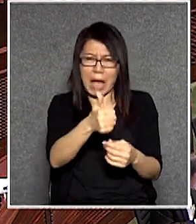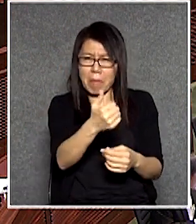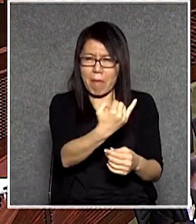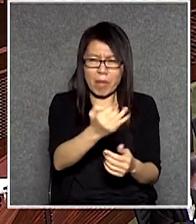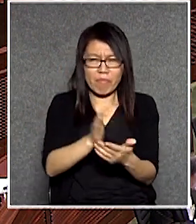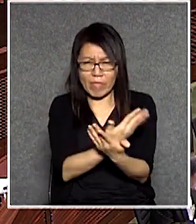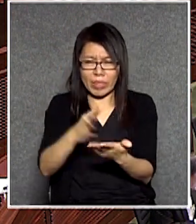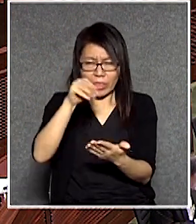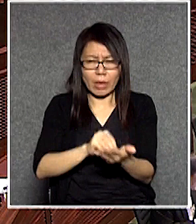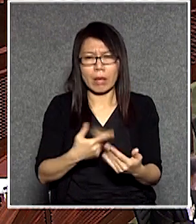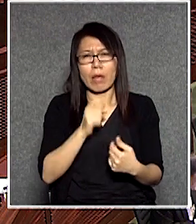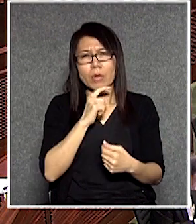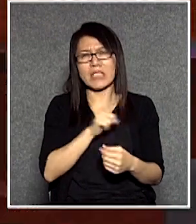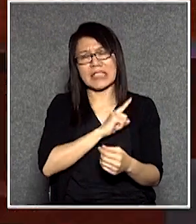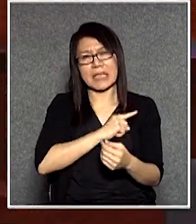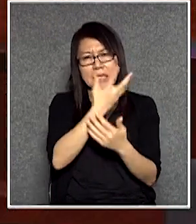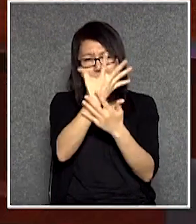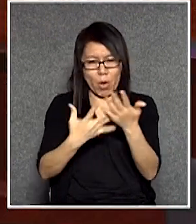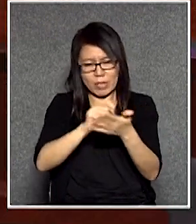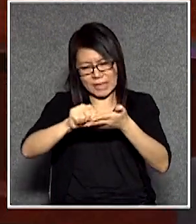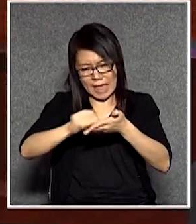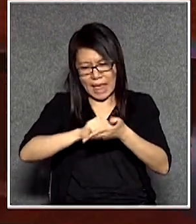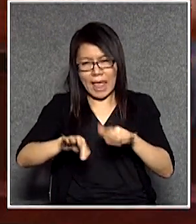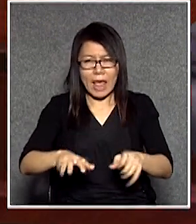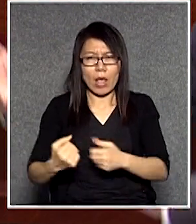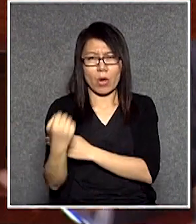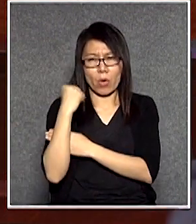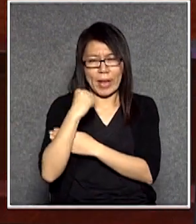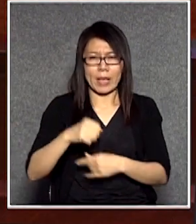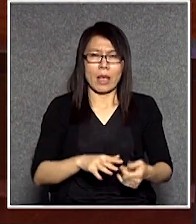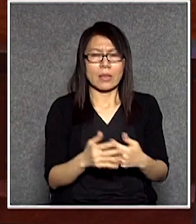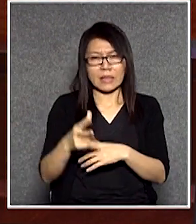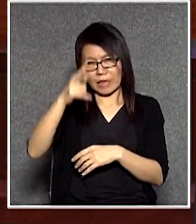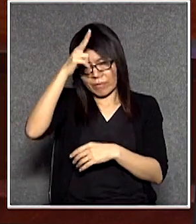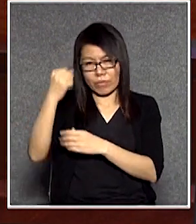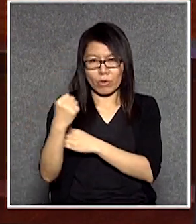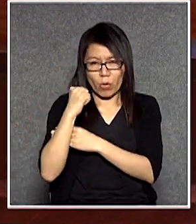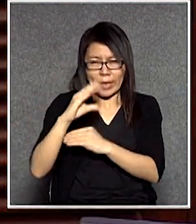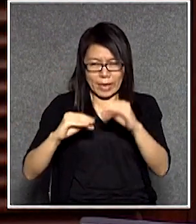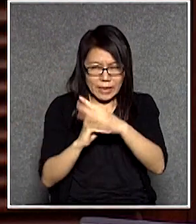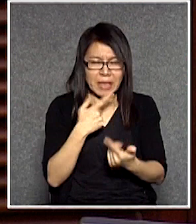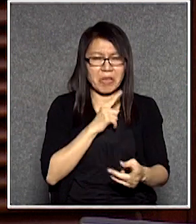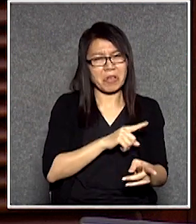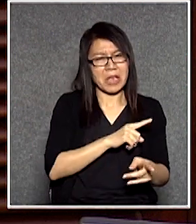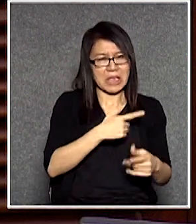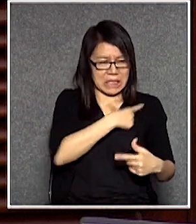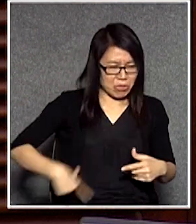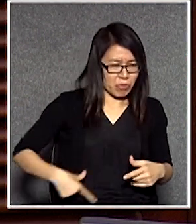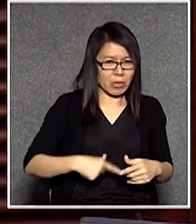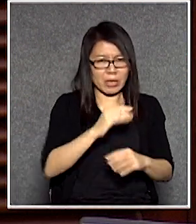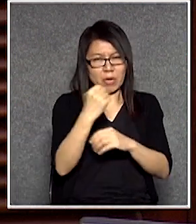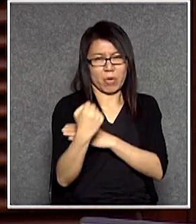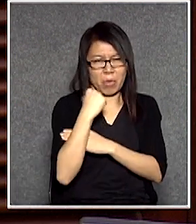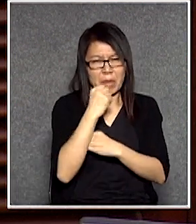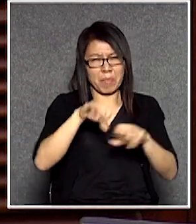為了寫這個網子就說政府就努力興建你的議員就努力破壞引用那個歌詞很幽